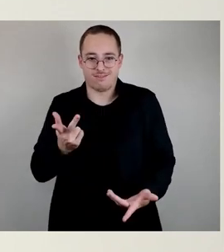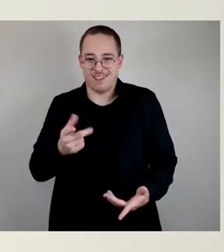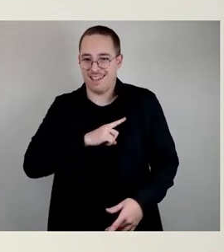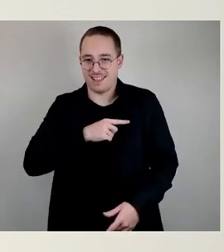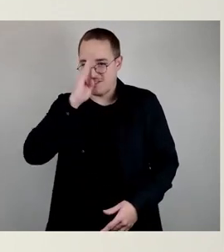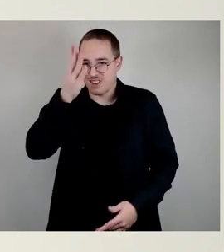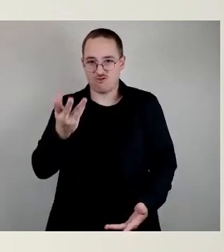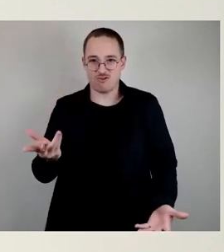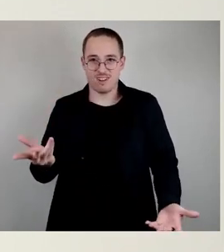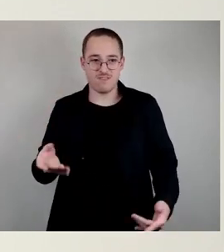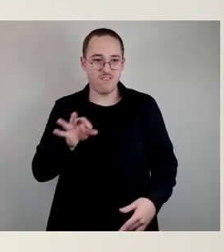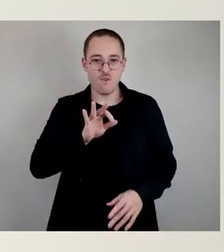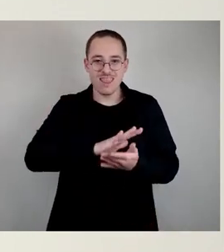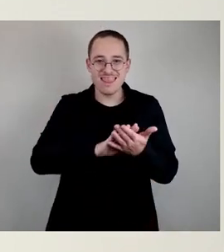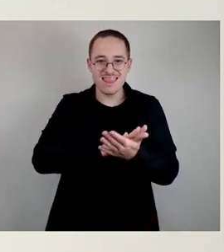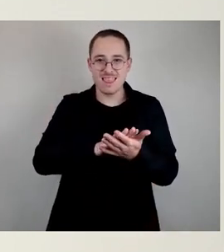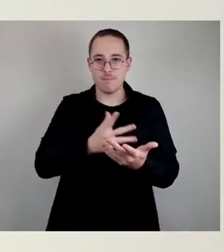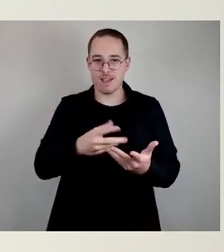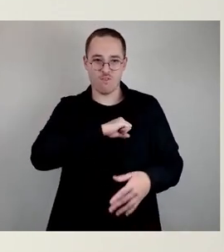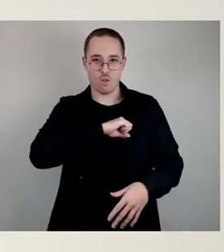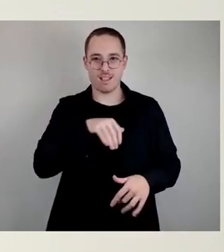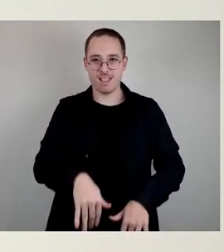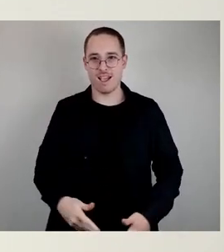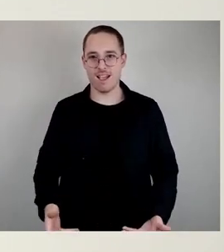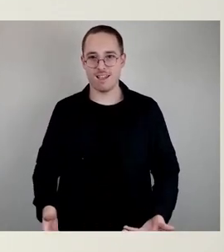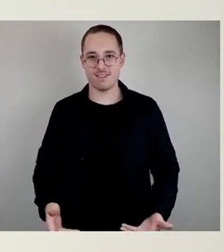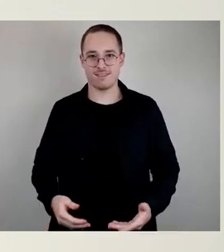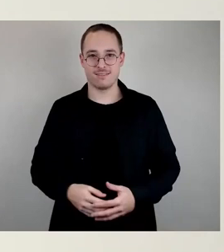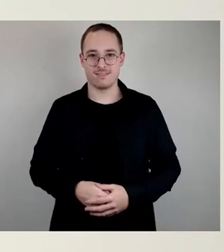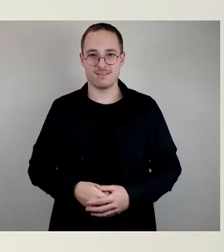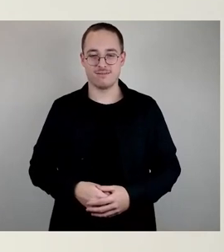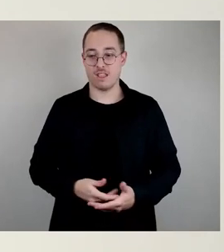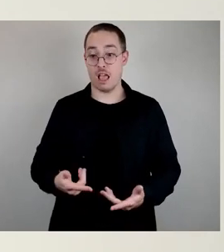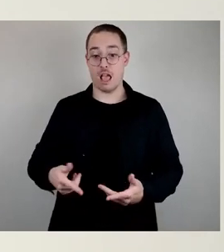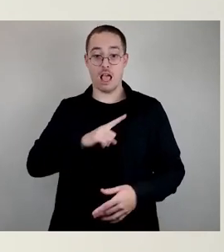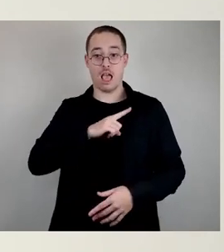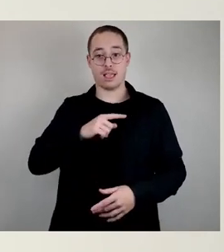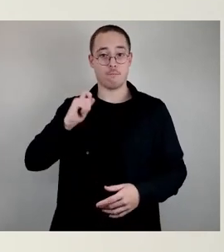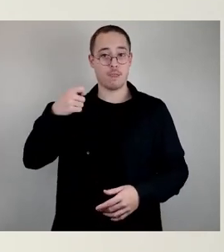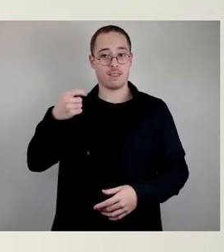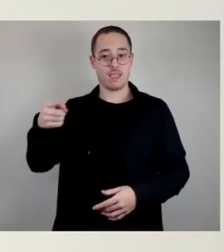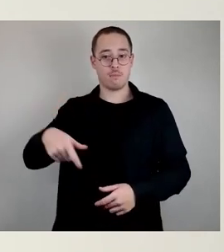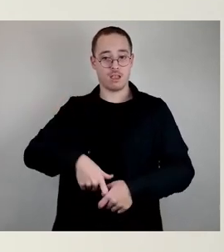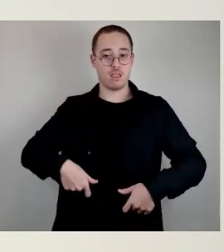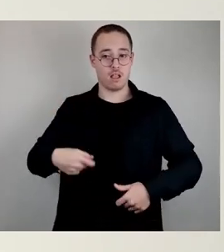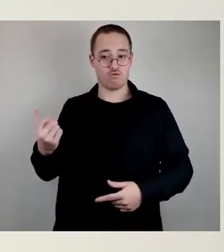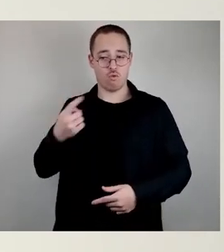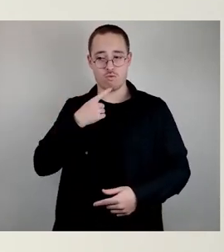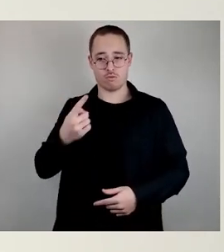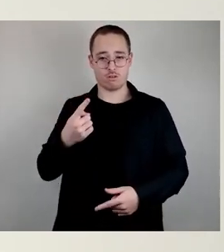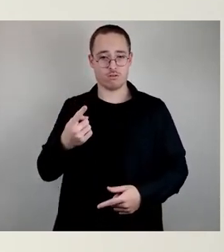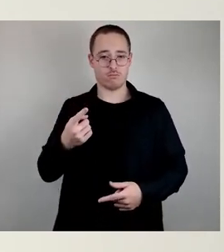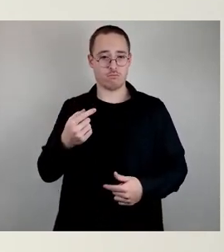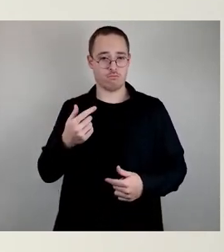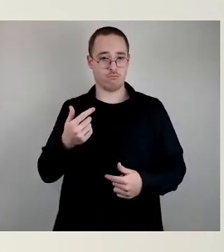Das Eigenbetrieb Kita hätte was davon, wenn wir jetzt das so vereinbaren, wie es in der Vorlage steht, dass sie dann mit diesen